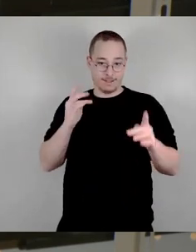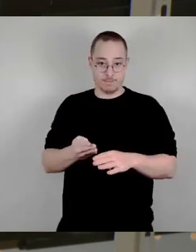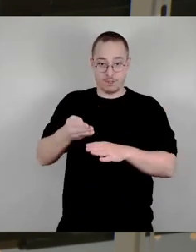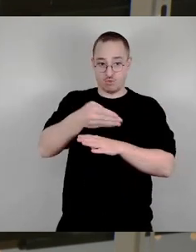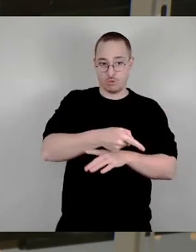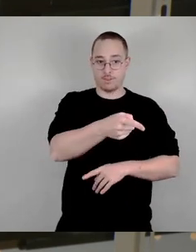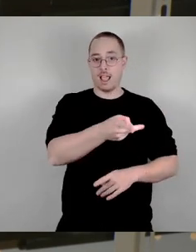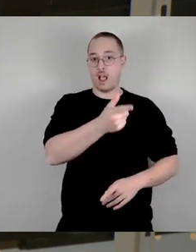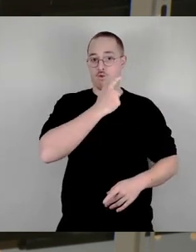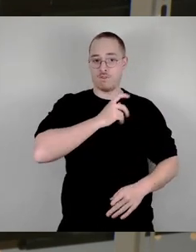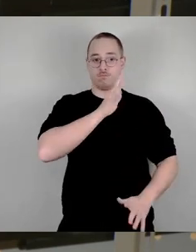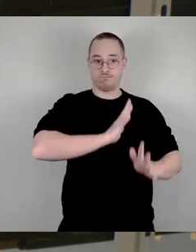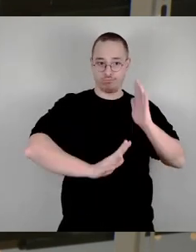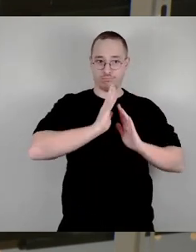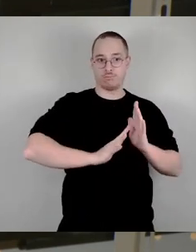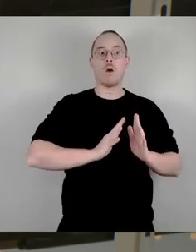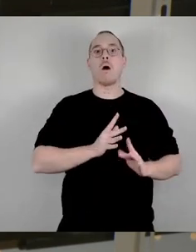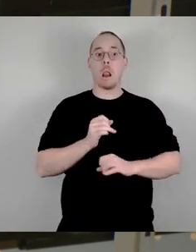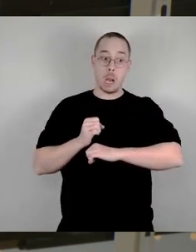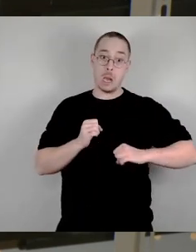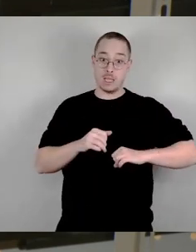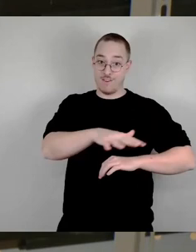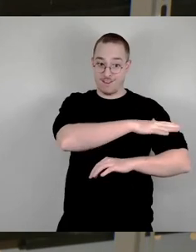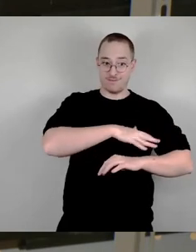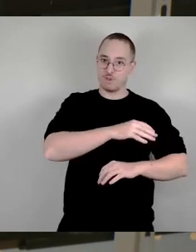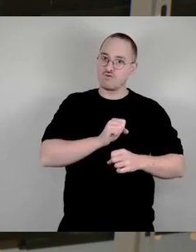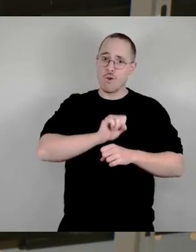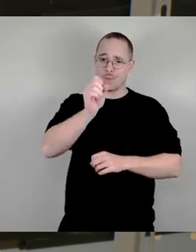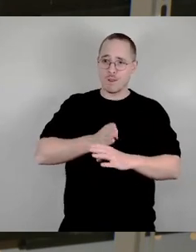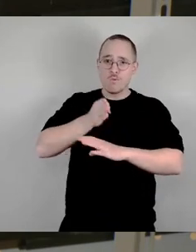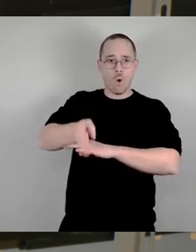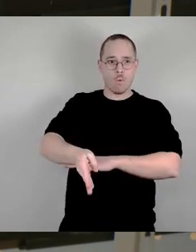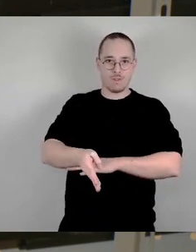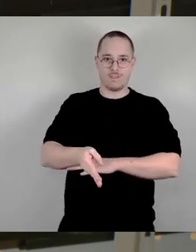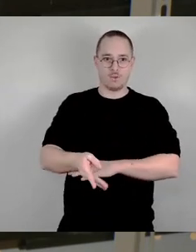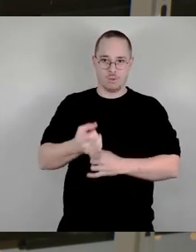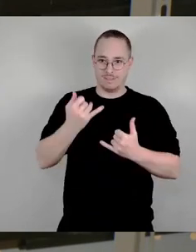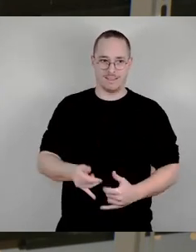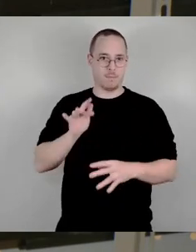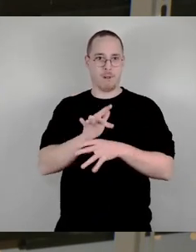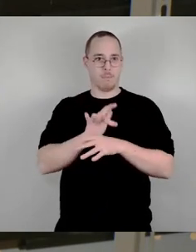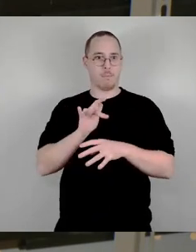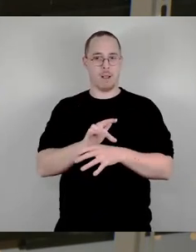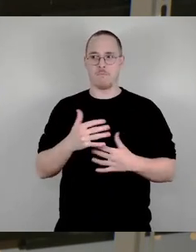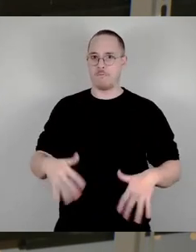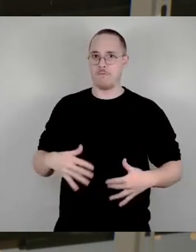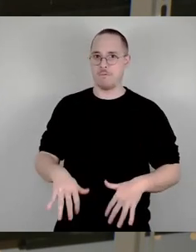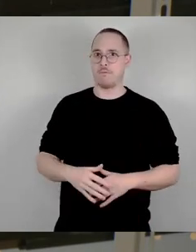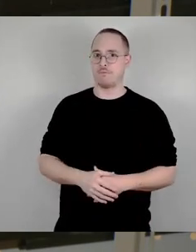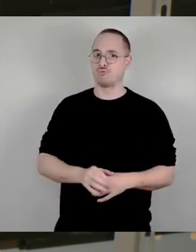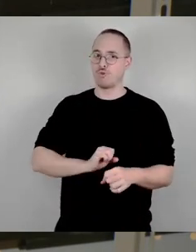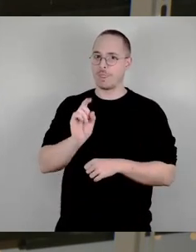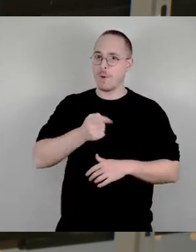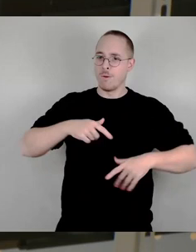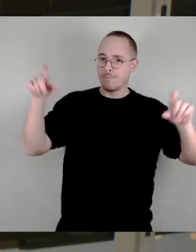Linke es dort offensichtlich trotz aller ihrer Kritik, die sie ja aus allen Röhren geschossen hat, auch ordentlich hat krachen